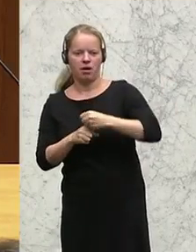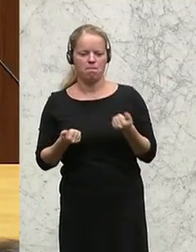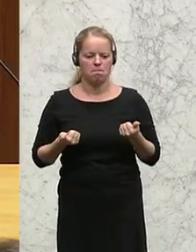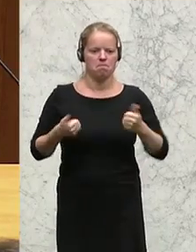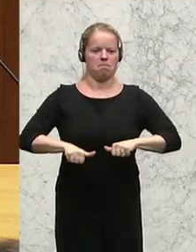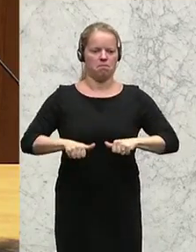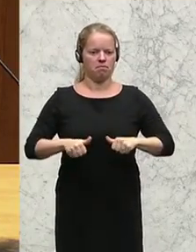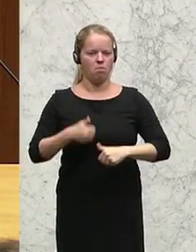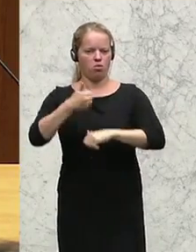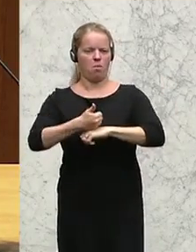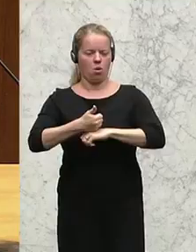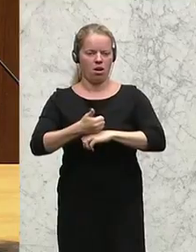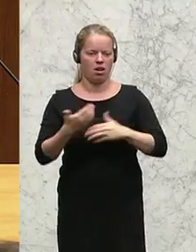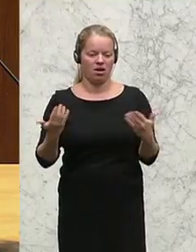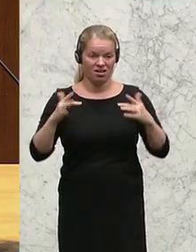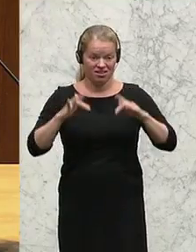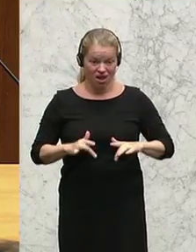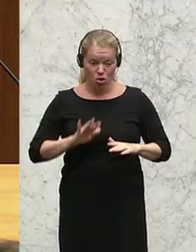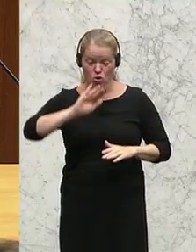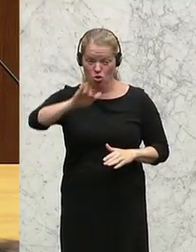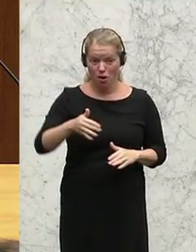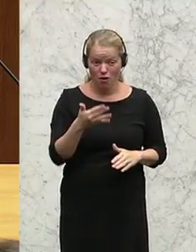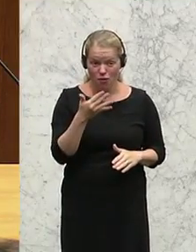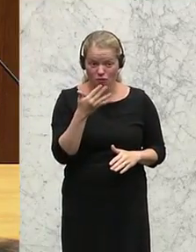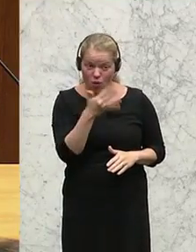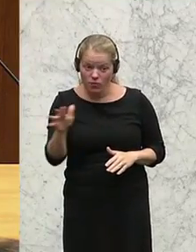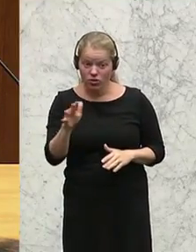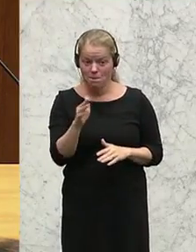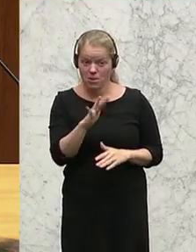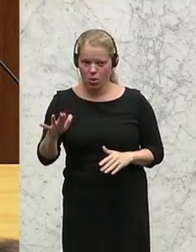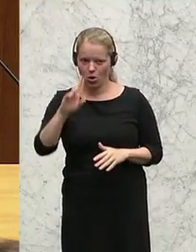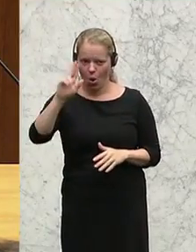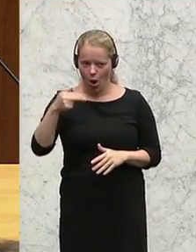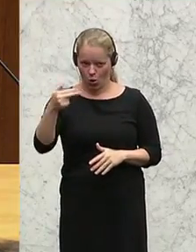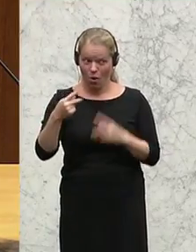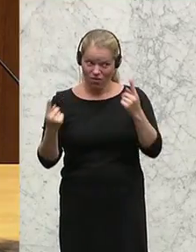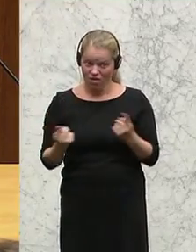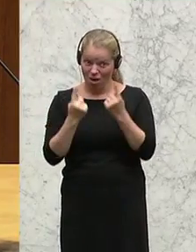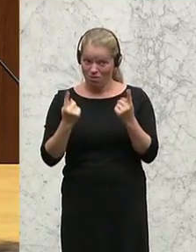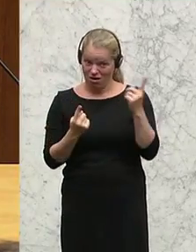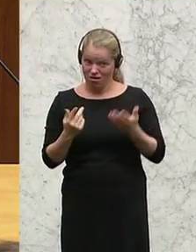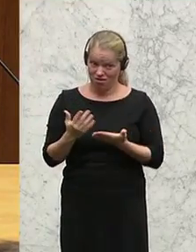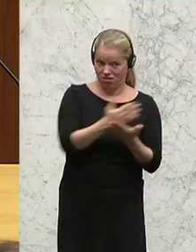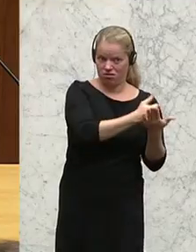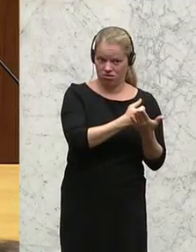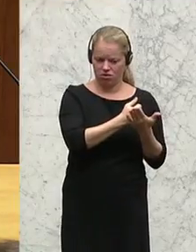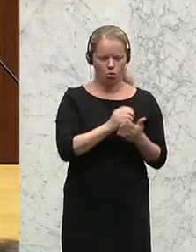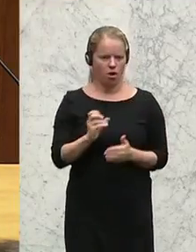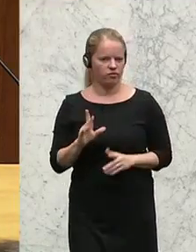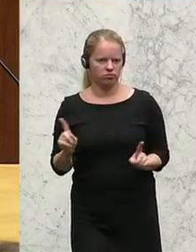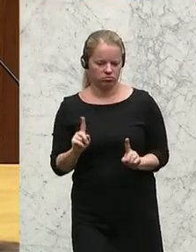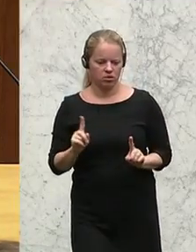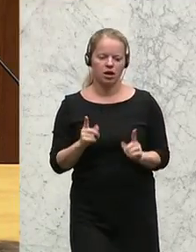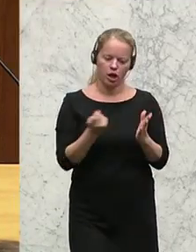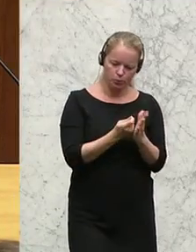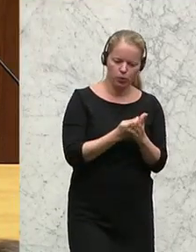aus den Werbefenstern über 500 Millionen Euro ab. So viel hat der ORF nie und nicht mehr. Der hat eine Kombination aus Gebühren und eine Kombination